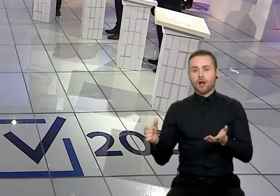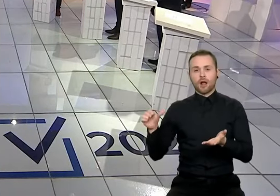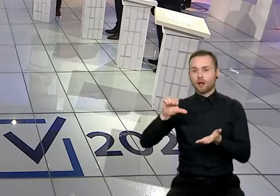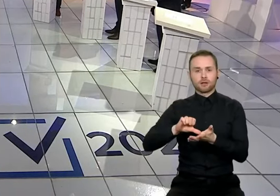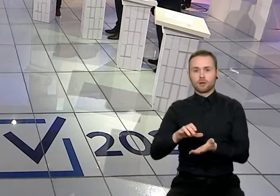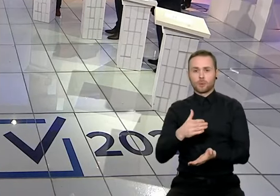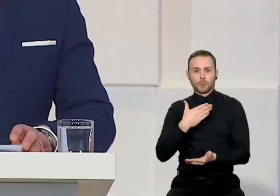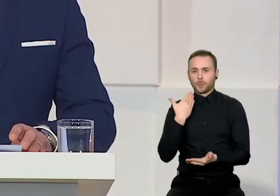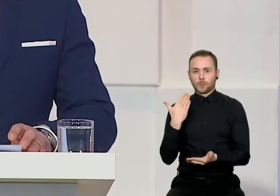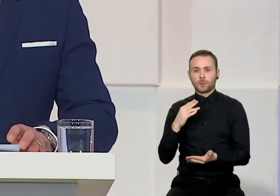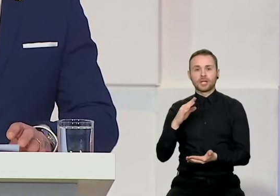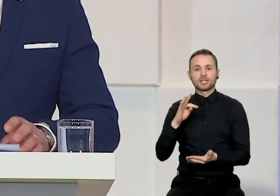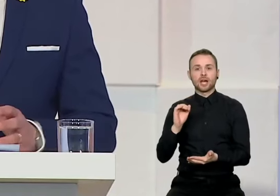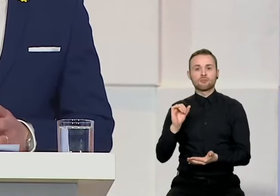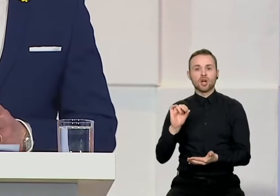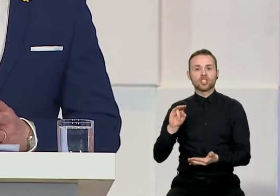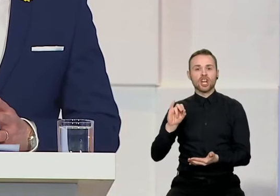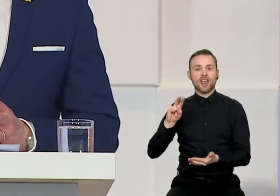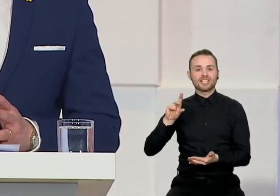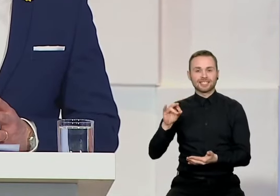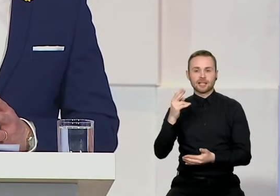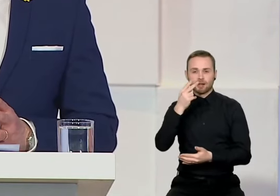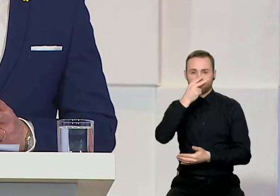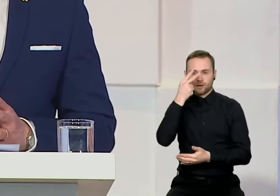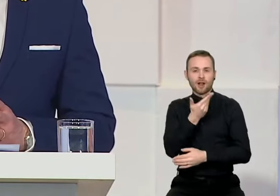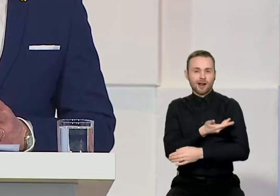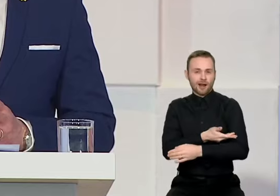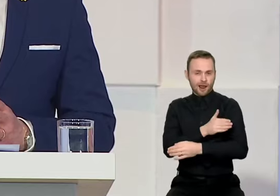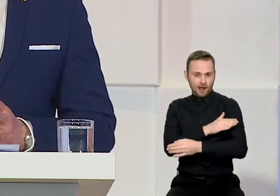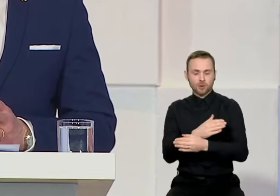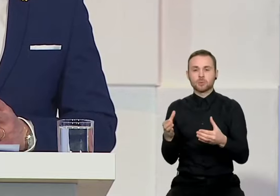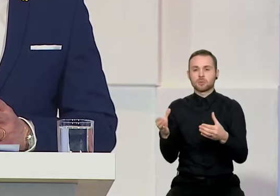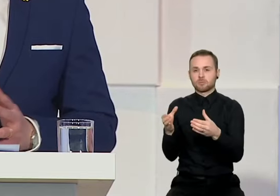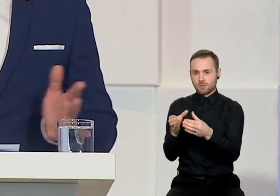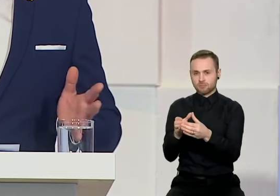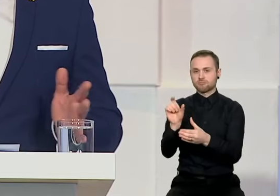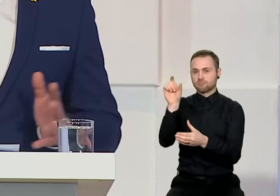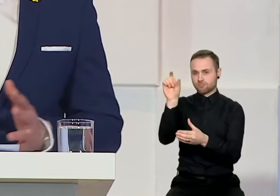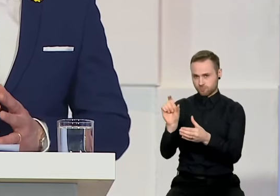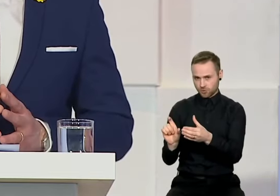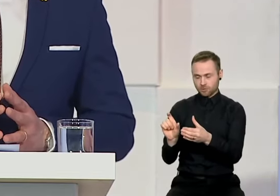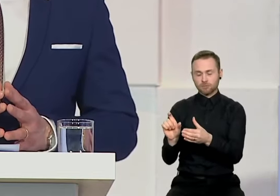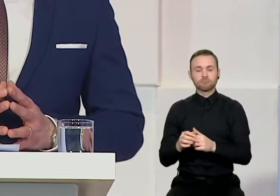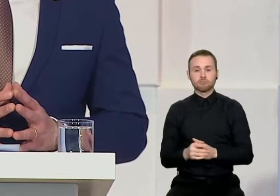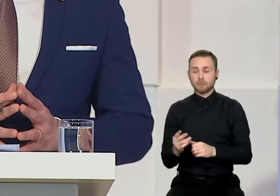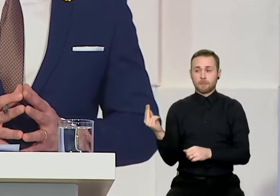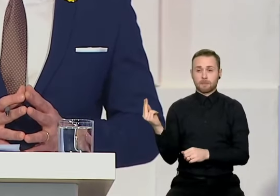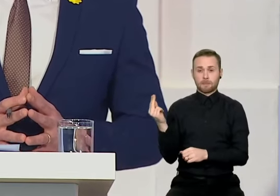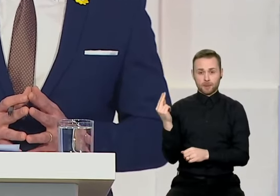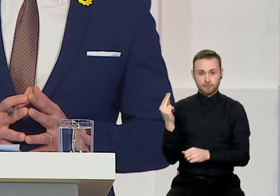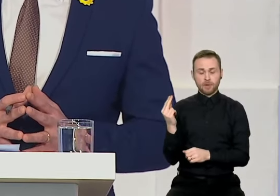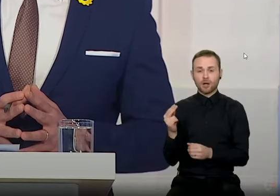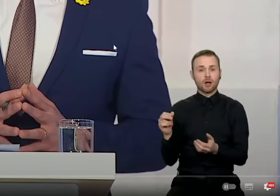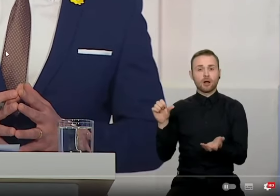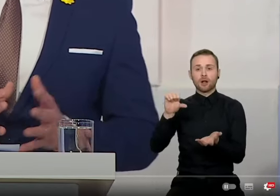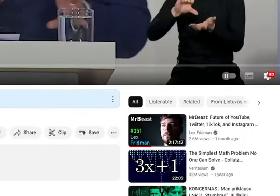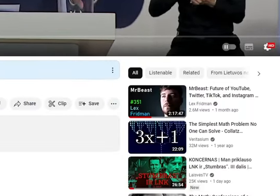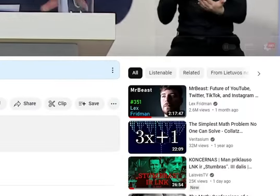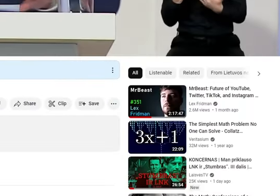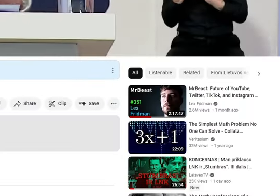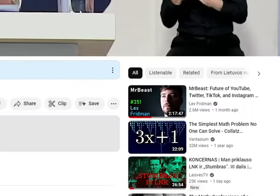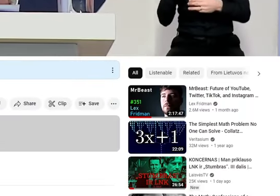netvyko Valdemaras Tomoševskis, Lietuvos Lenkų rinkimų akcijos krikščioniškų šeimų sąjungos atstovas, kaip pats praneša, netvyko dėl